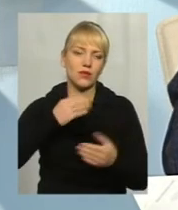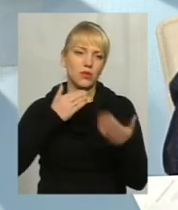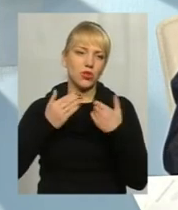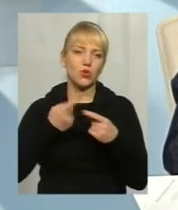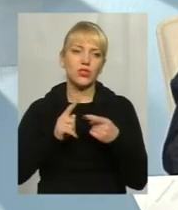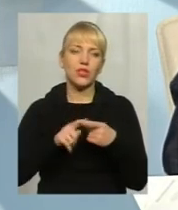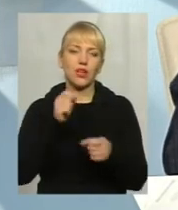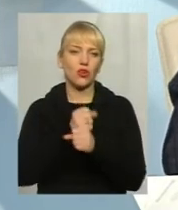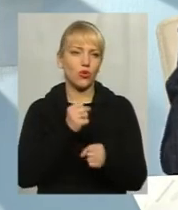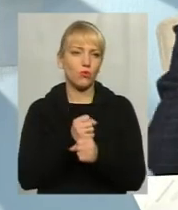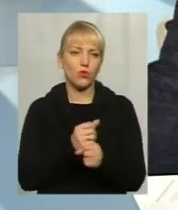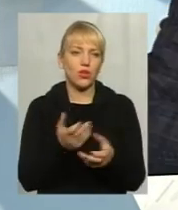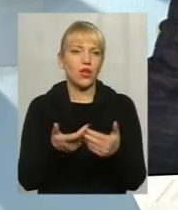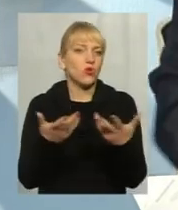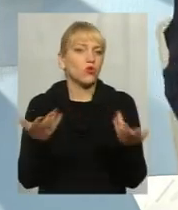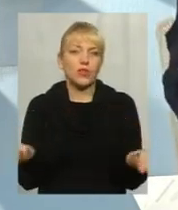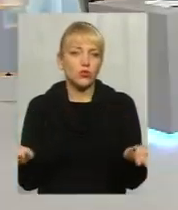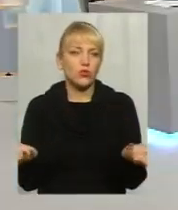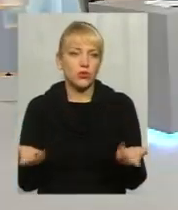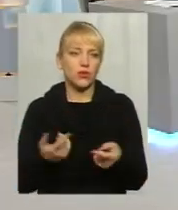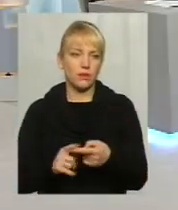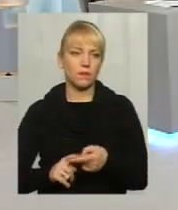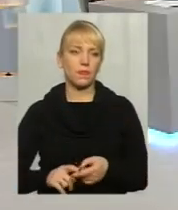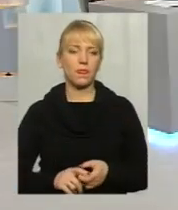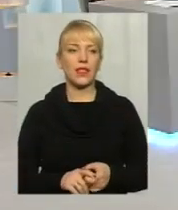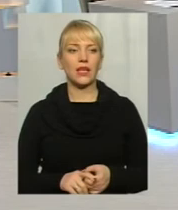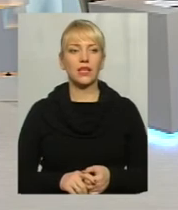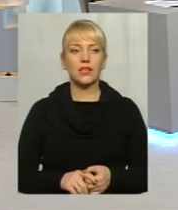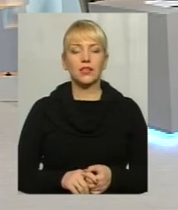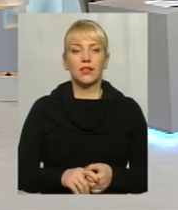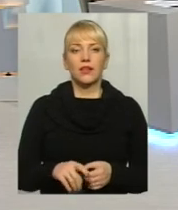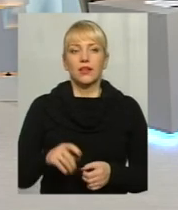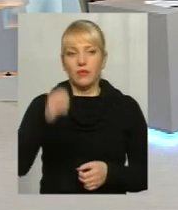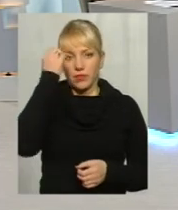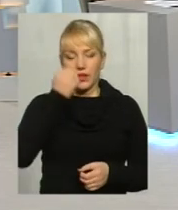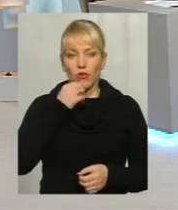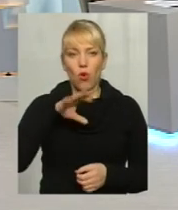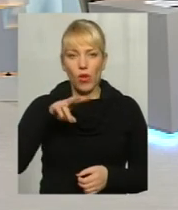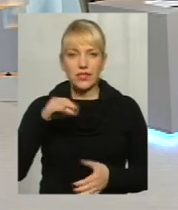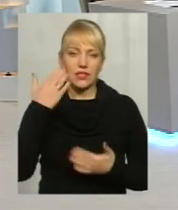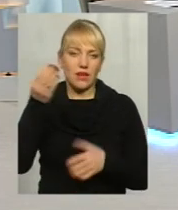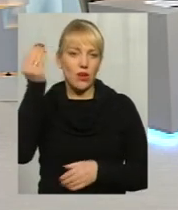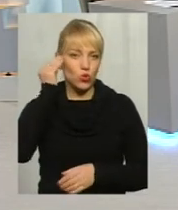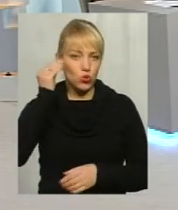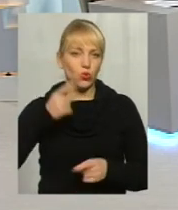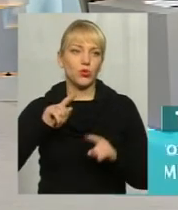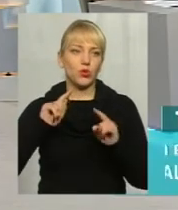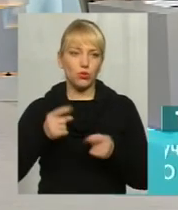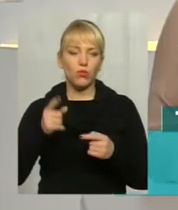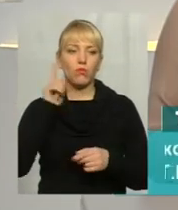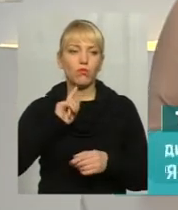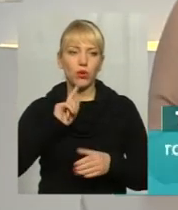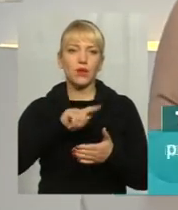роботи. Це не те, що там якісь закиди в сторону влади, необхідність. пане Олександр, за вашу думку. Отож, поки